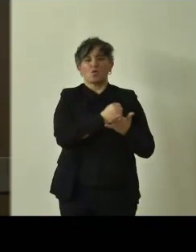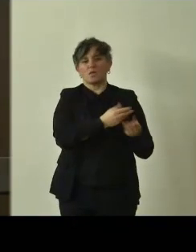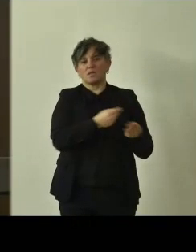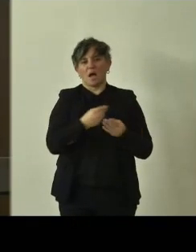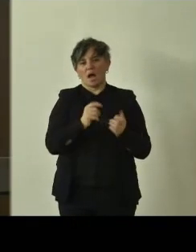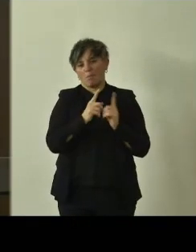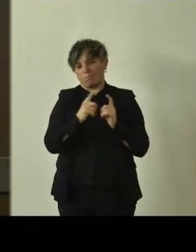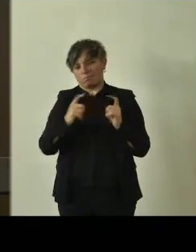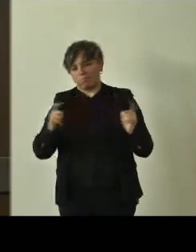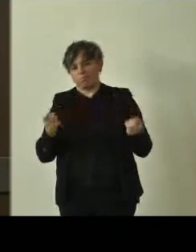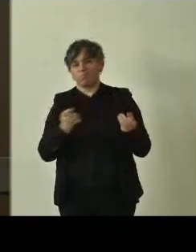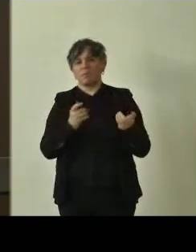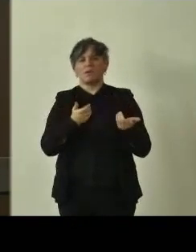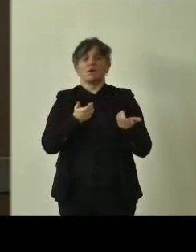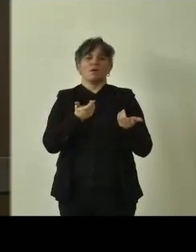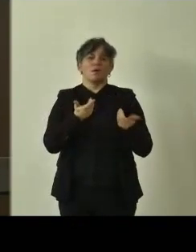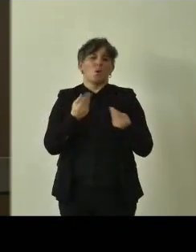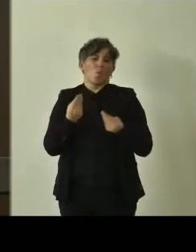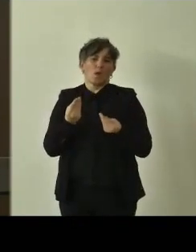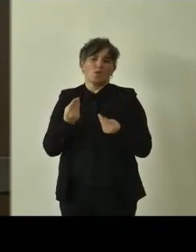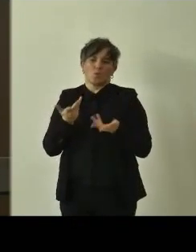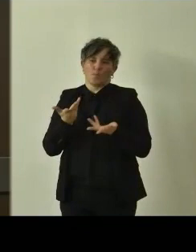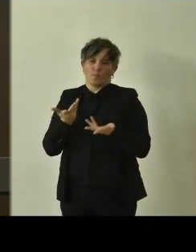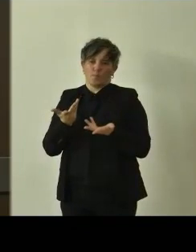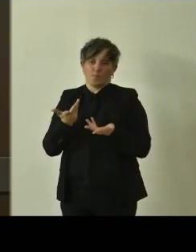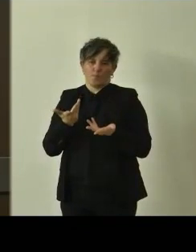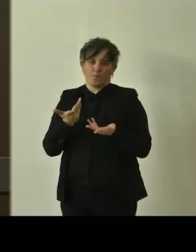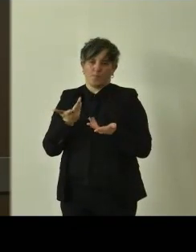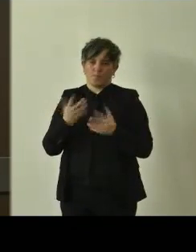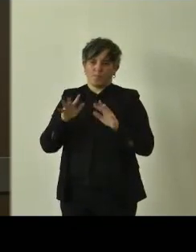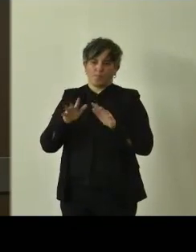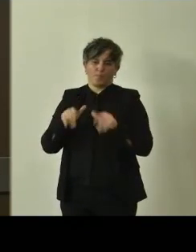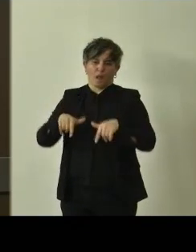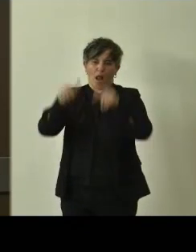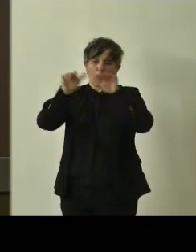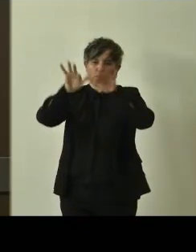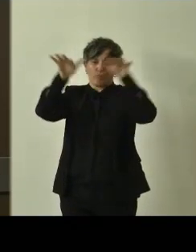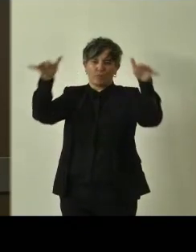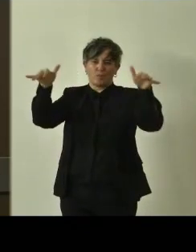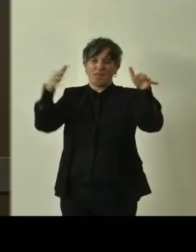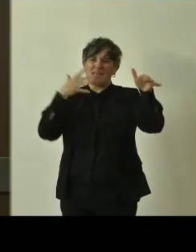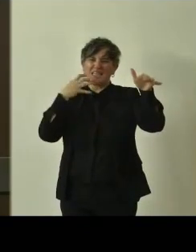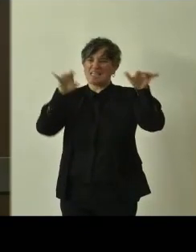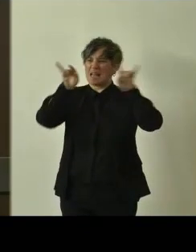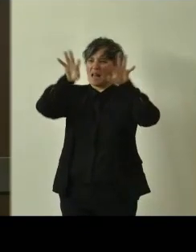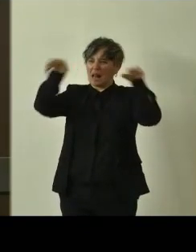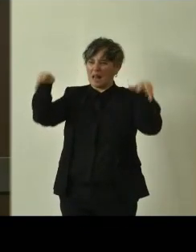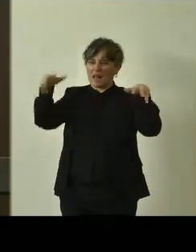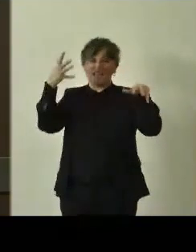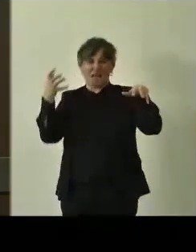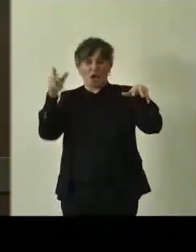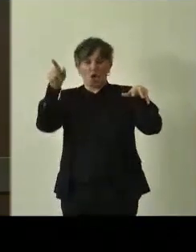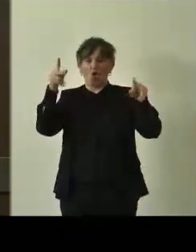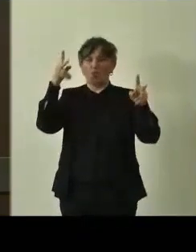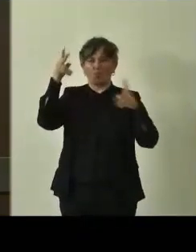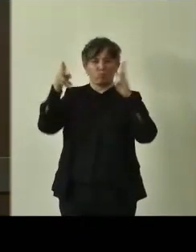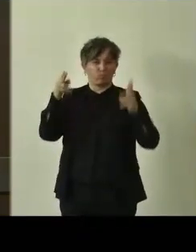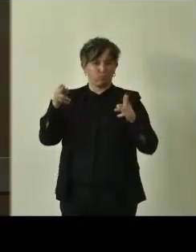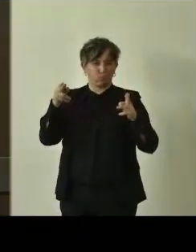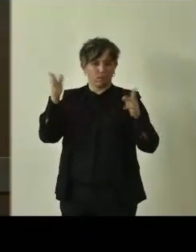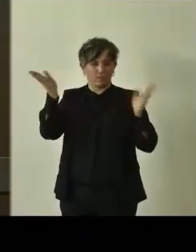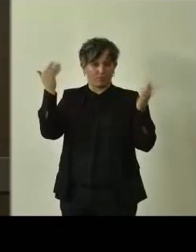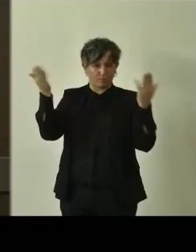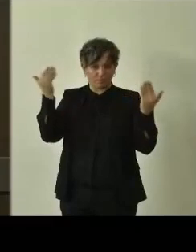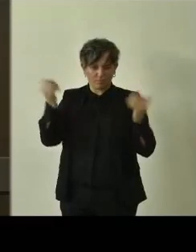tratta di semplice potatura delle parti secche, allora basterebbe, basta una comunicazione,